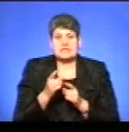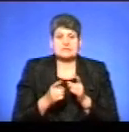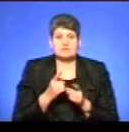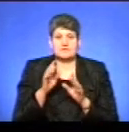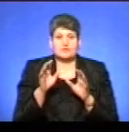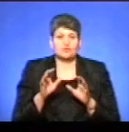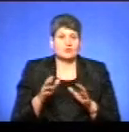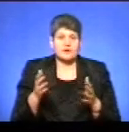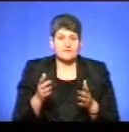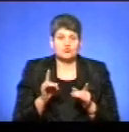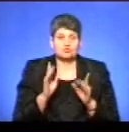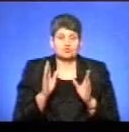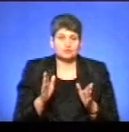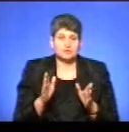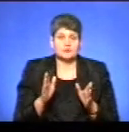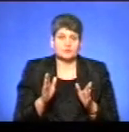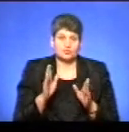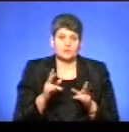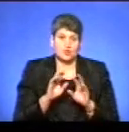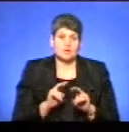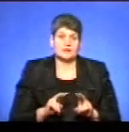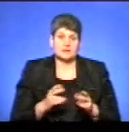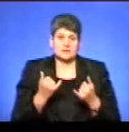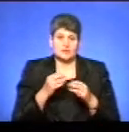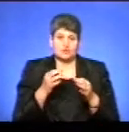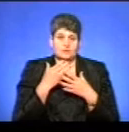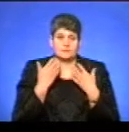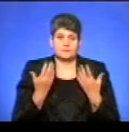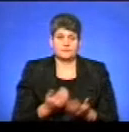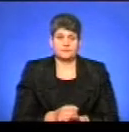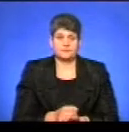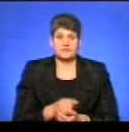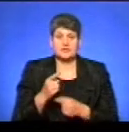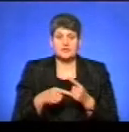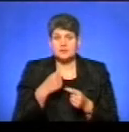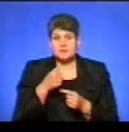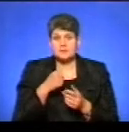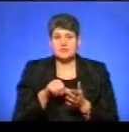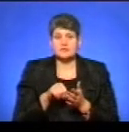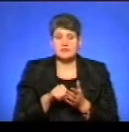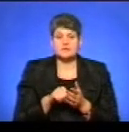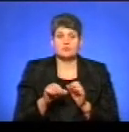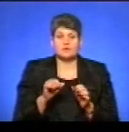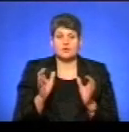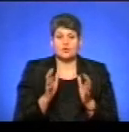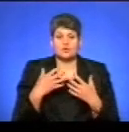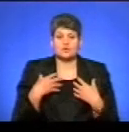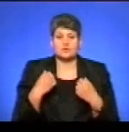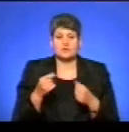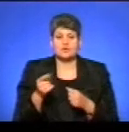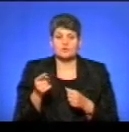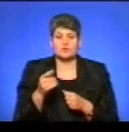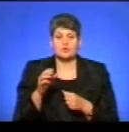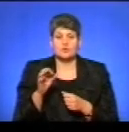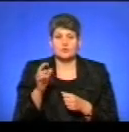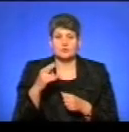законодавства. Якщо будуть, будемо розглядати їх. Наразі такого немає. Через місяць представниця управління охорони здоров'я Тернопільської